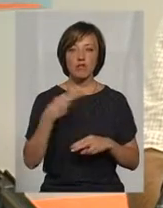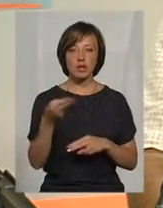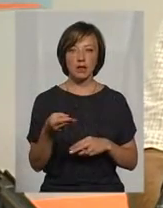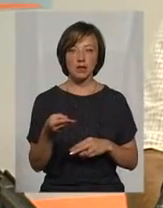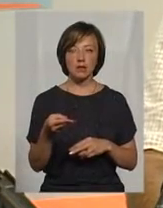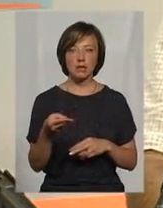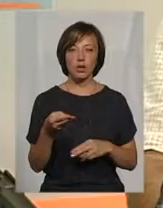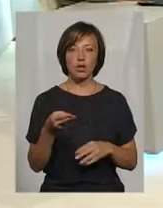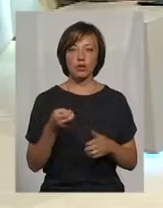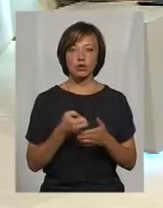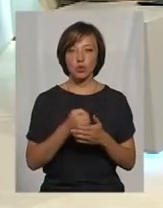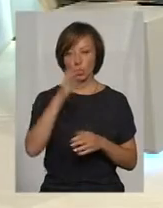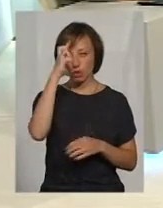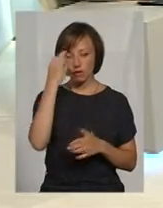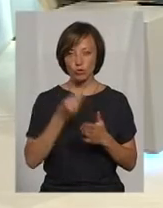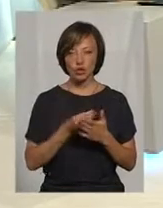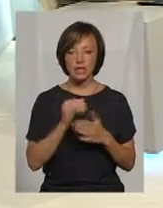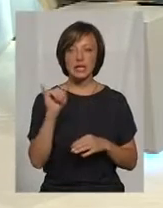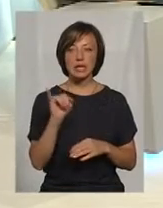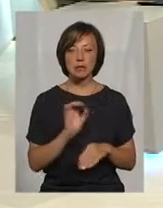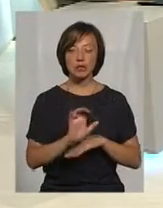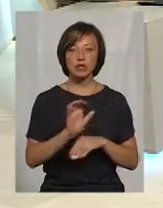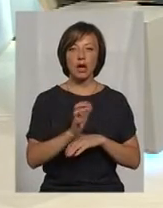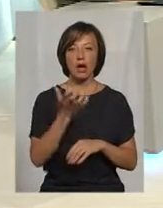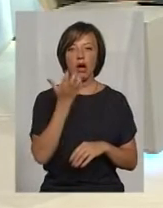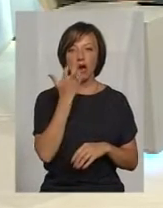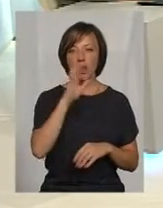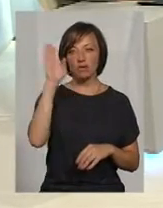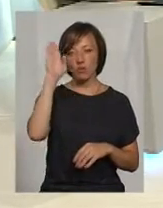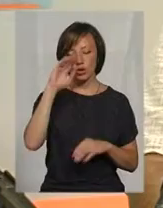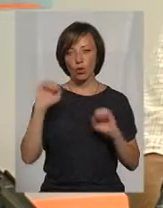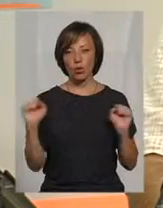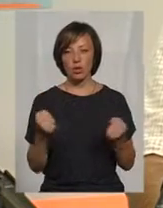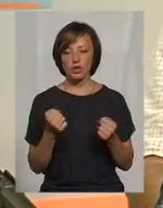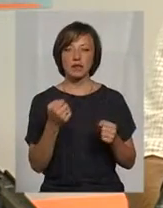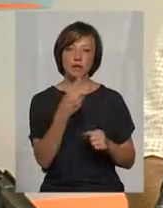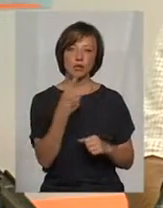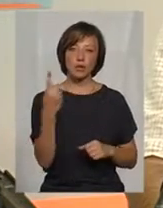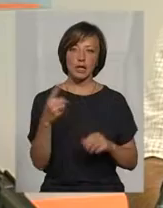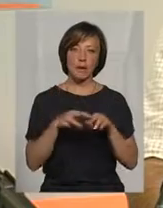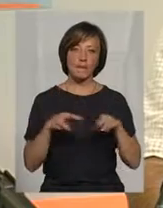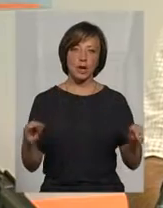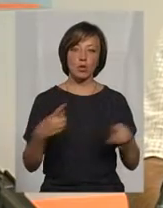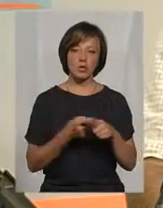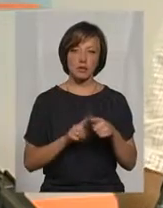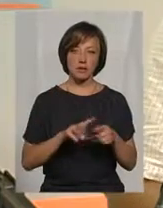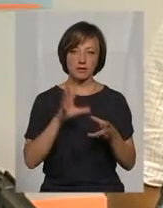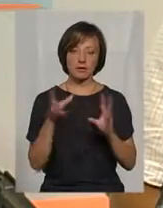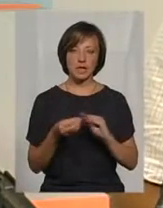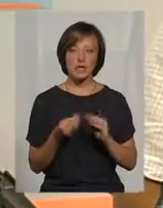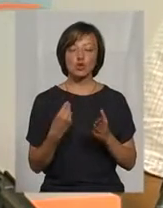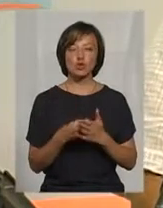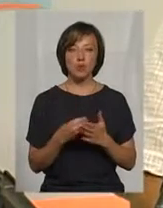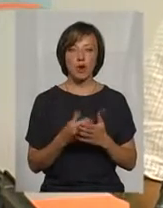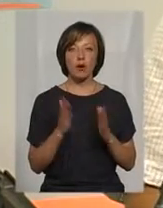до державного бюджету, і з постачання холодної та гарячої води, і водовідведення 21 млн. Це в цілому пообусі. Тобто це та